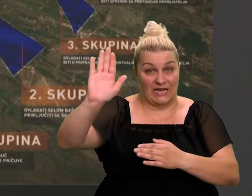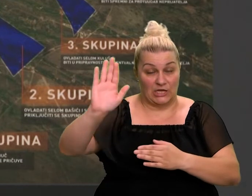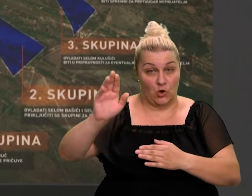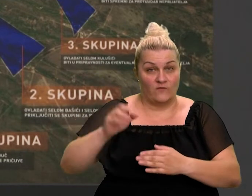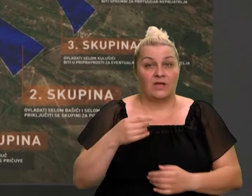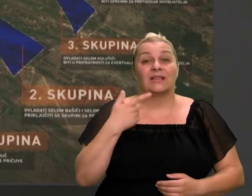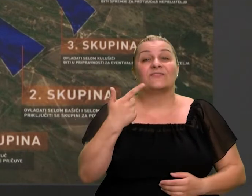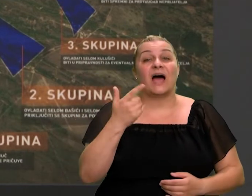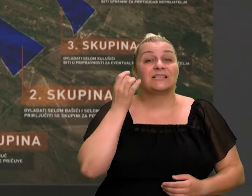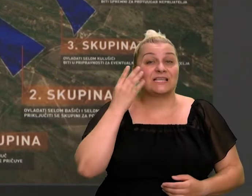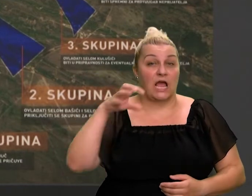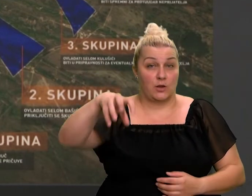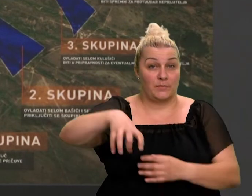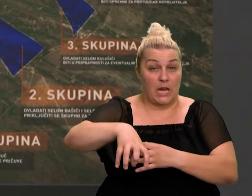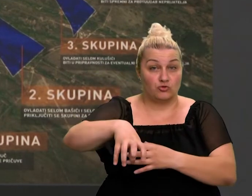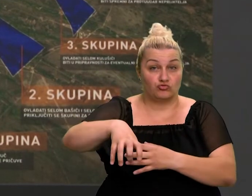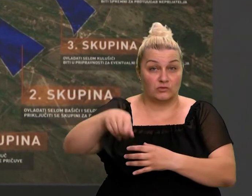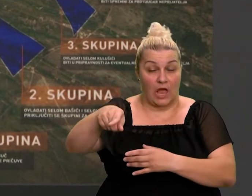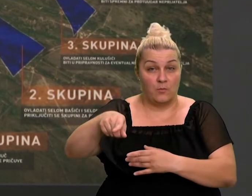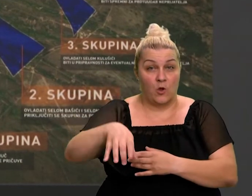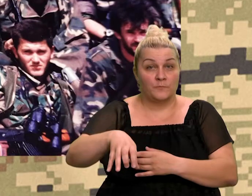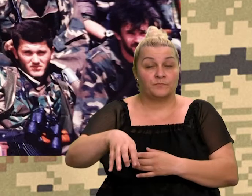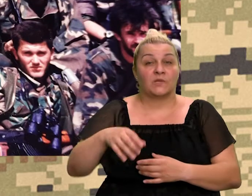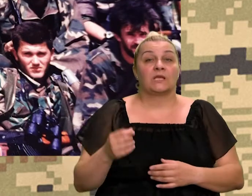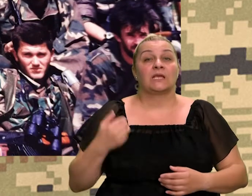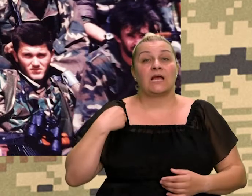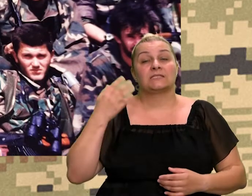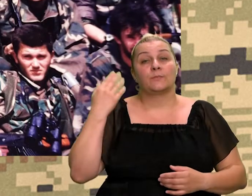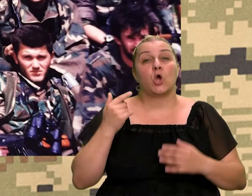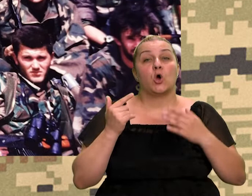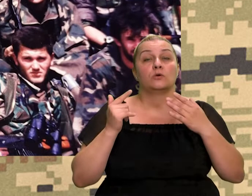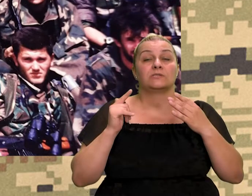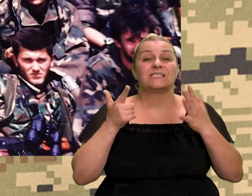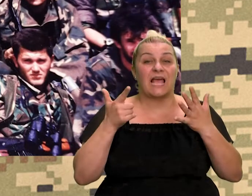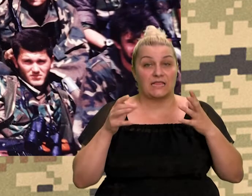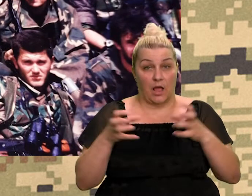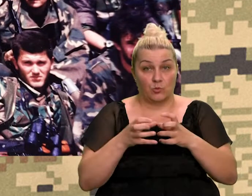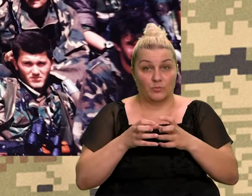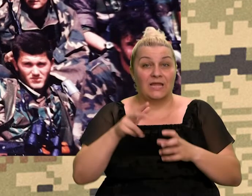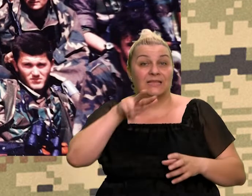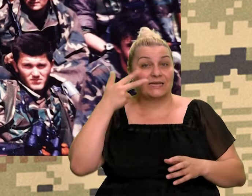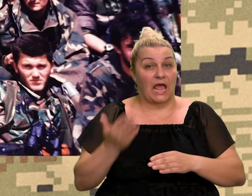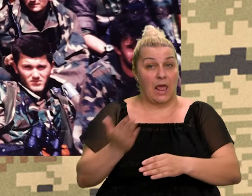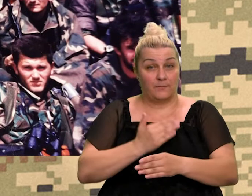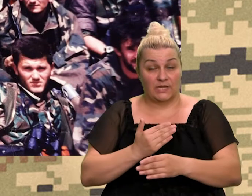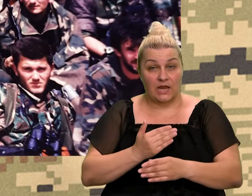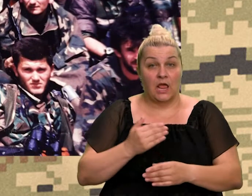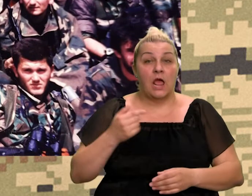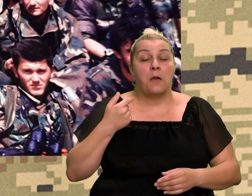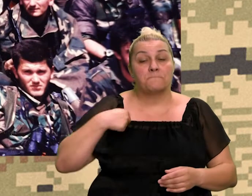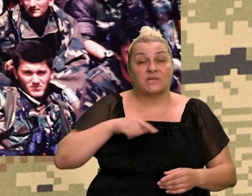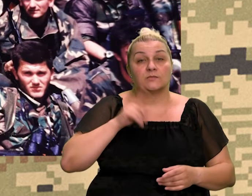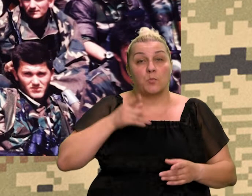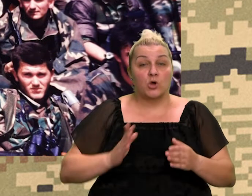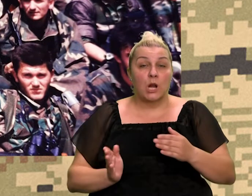20 i nešto dana. Ja sam sad, sedam ljudi bio tri dana prije operacije, znači, naša uloga je bila da mi